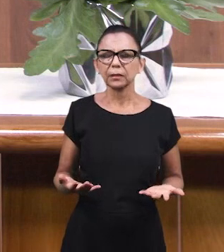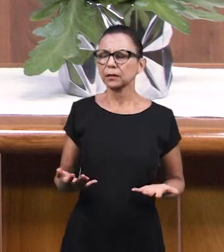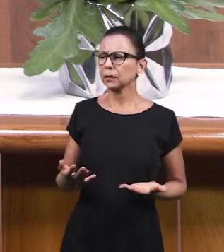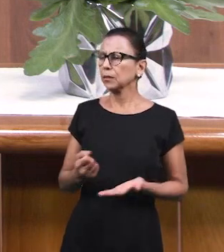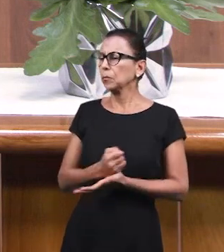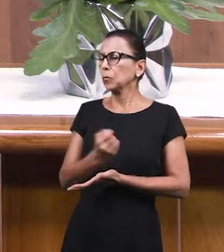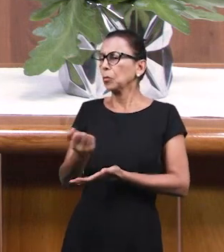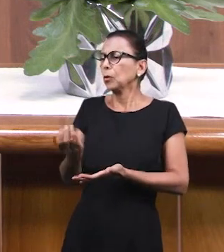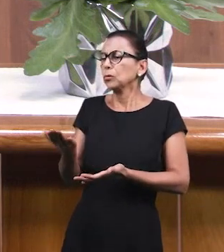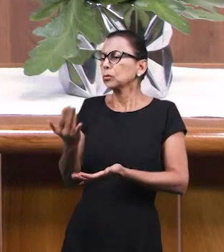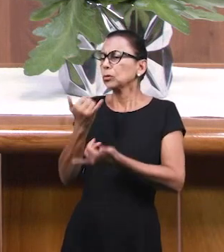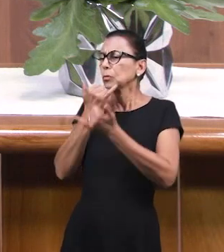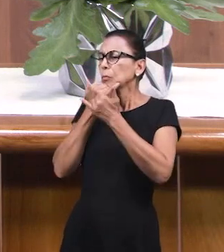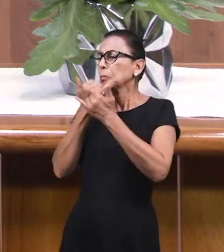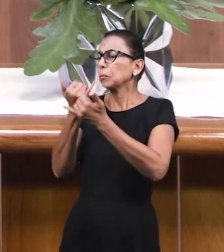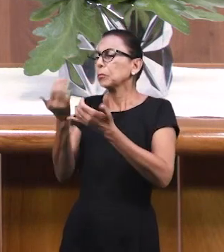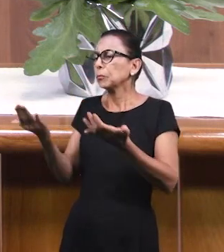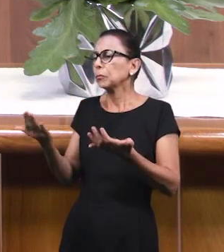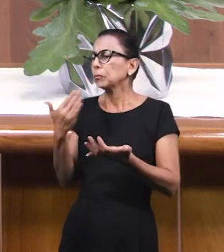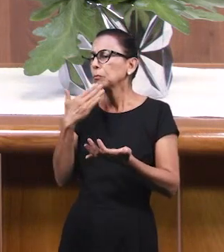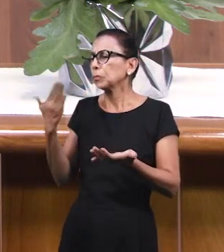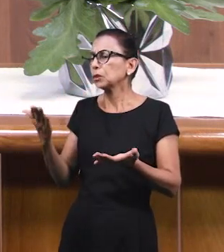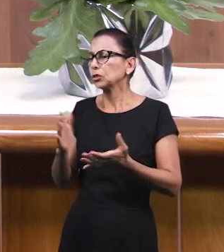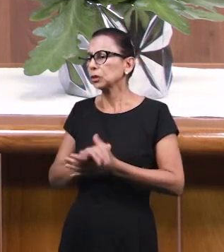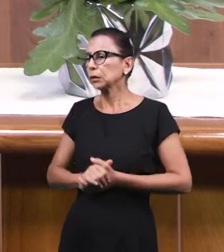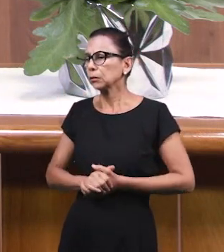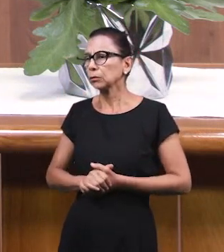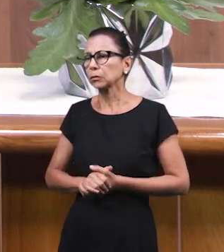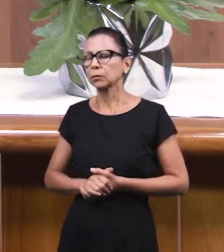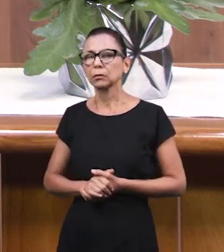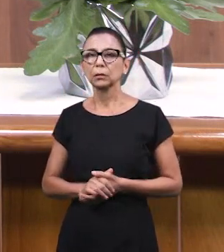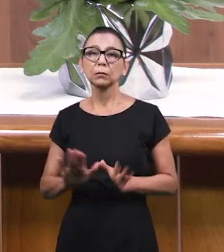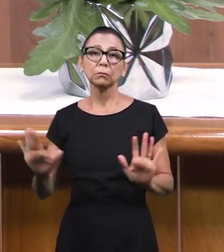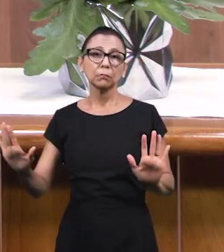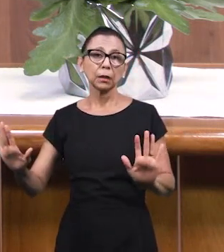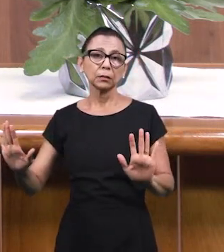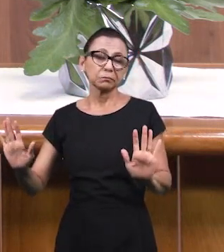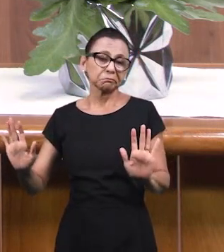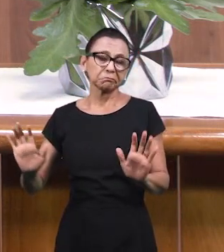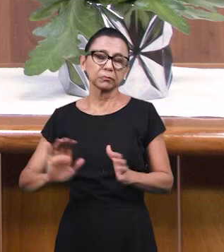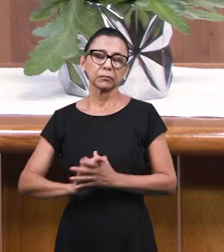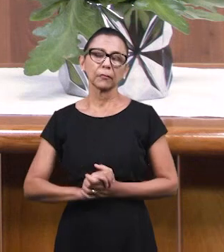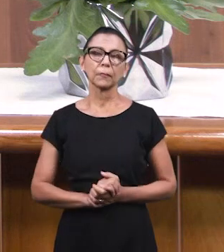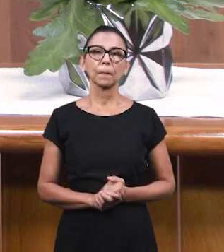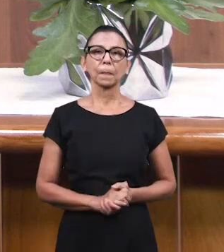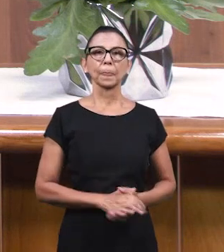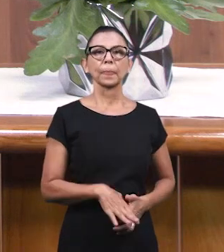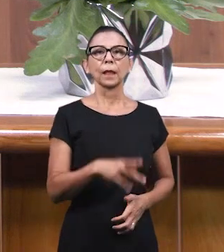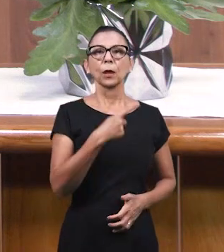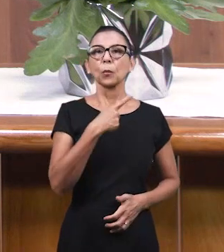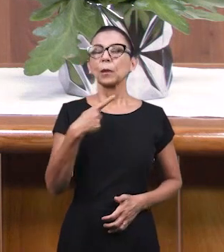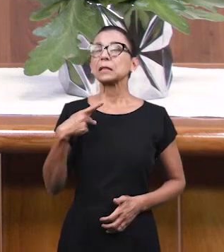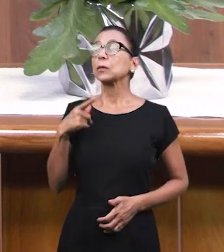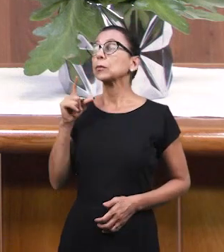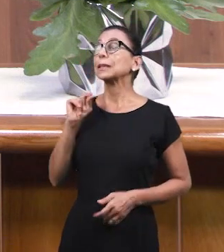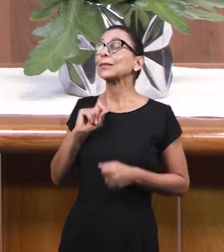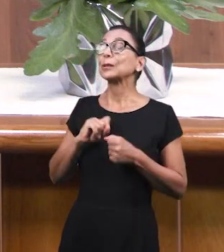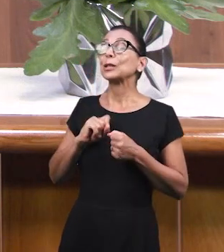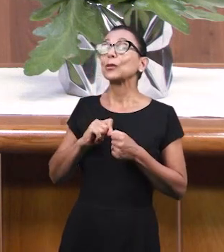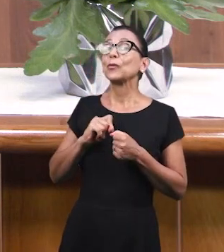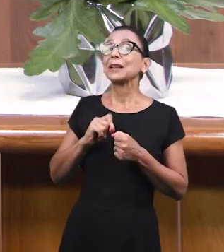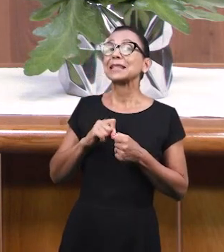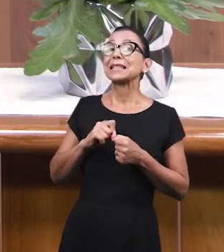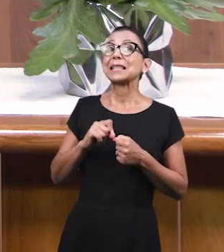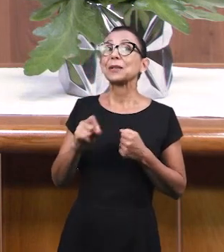которого ты прощаешь. Иногда мы можем говорить, какие